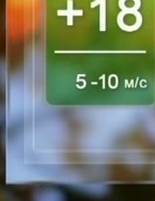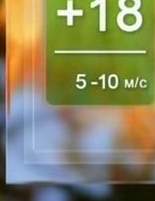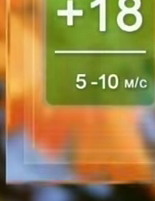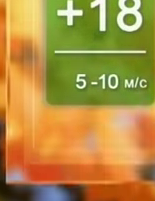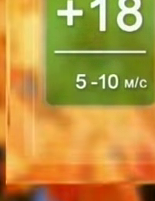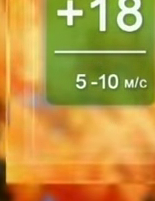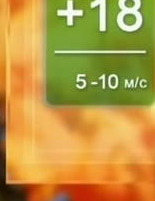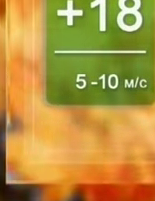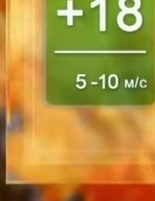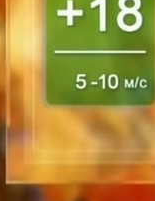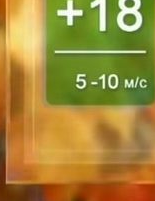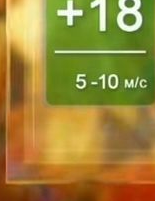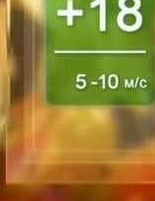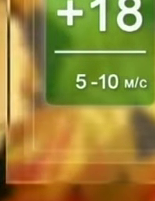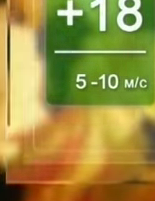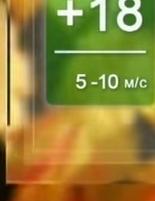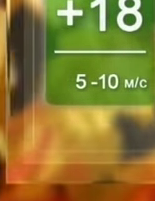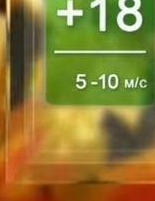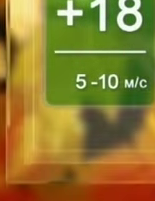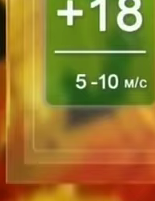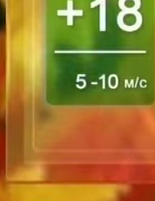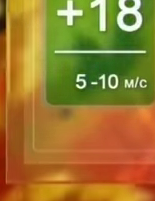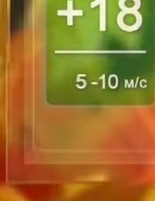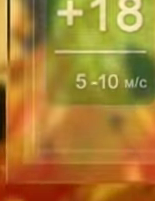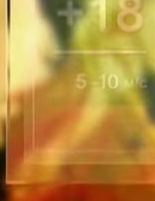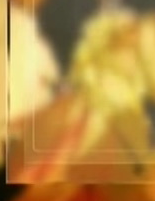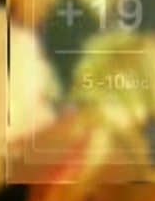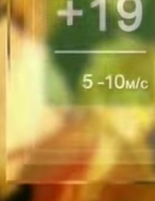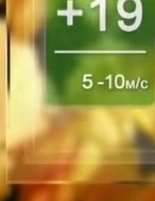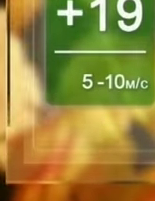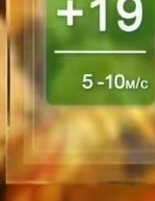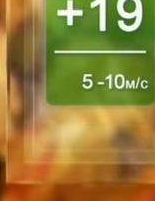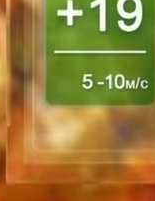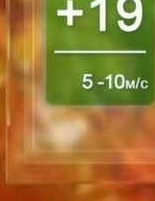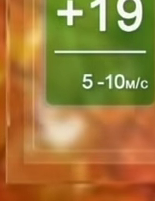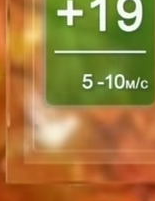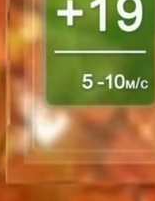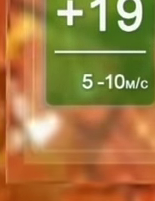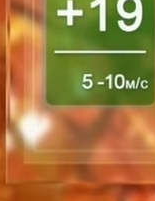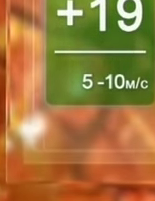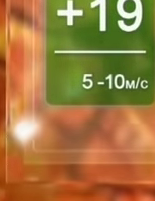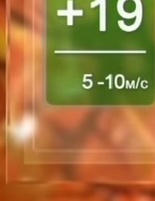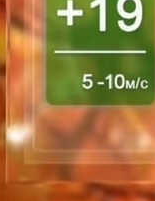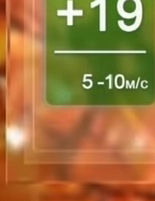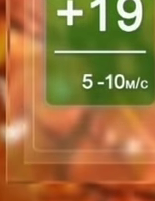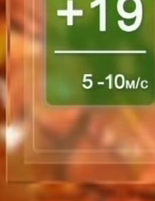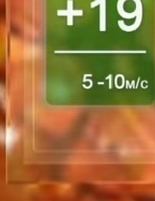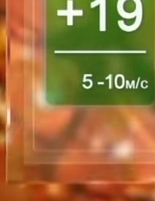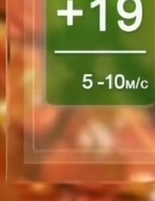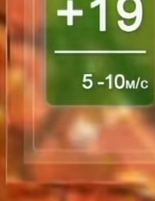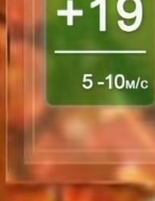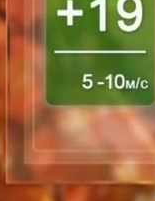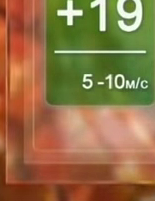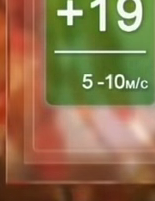вночі 9-14, в день 18-23 градуси тепла. У Хмельницькому повітря прогріється вночі до 11